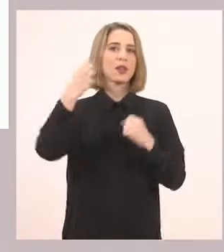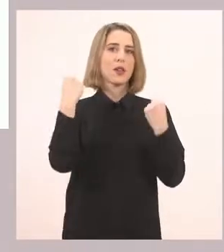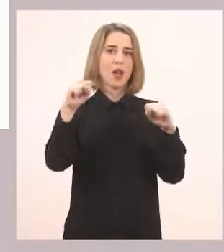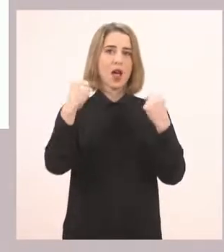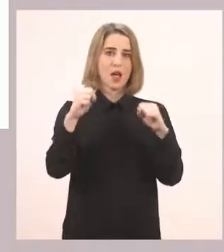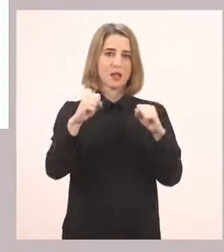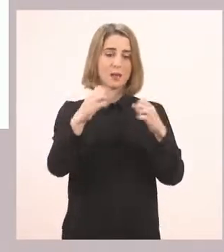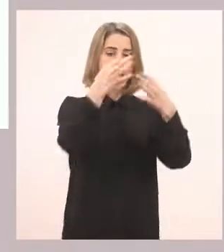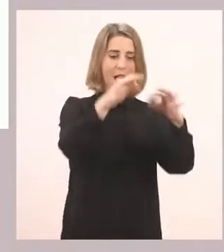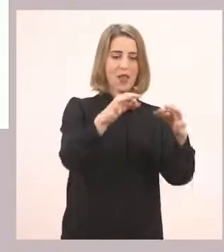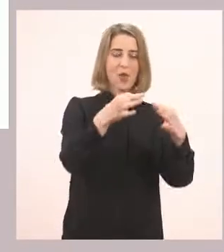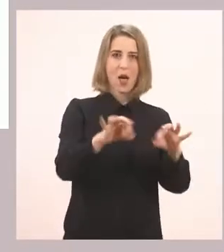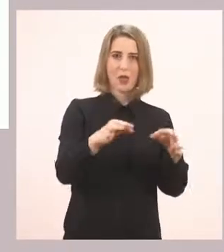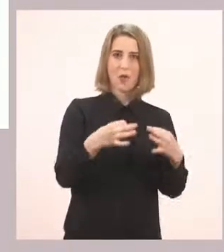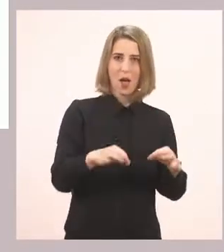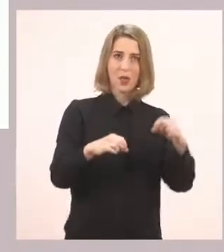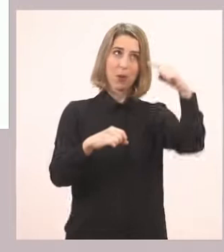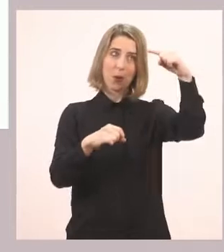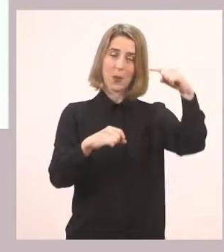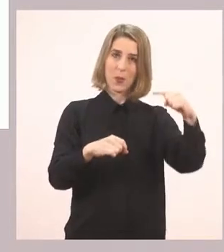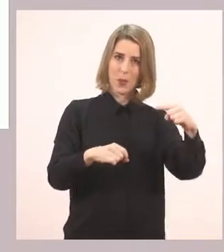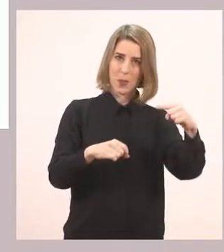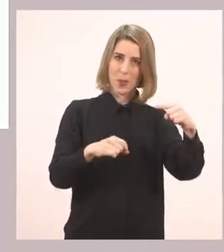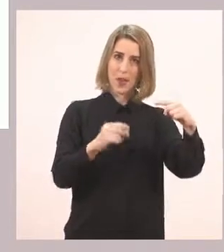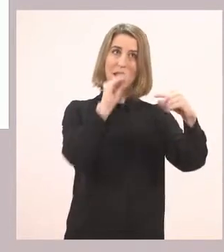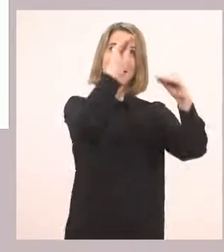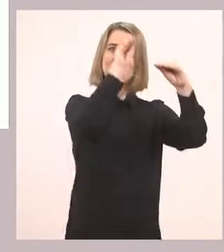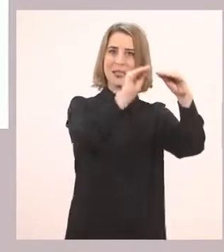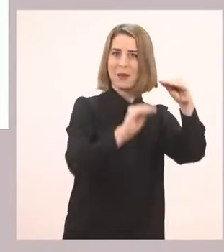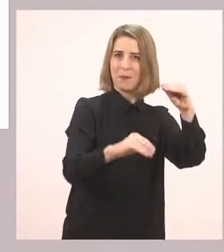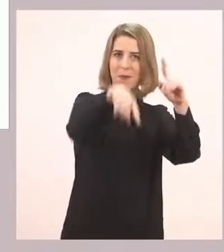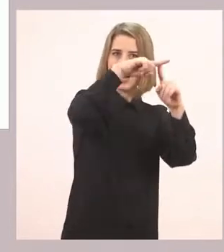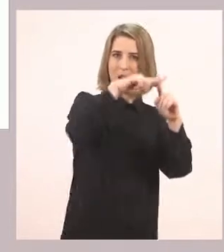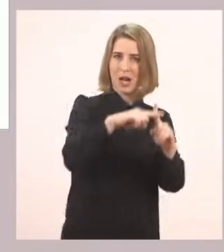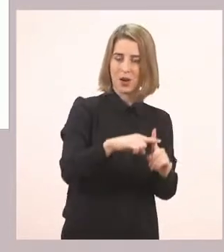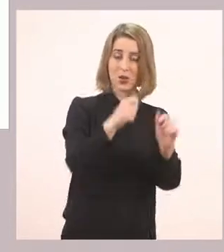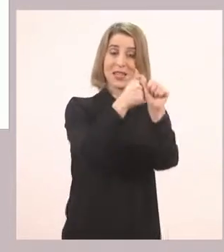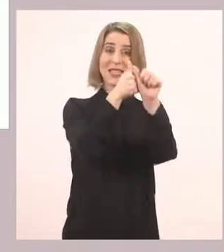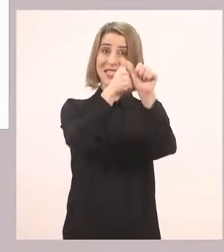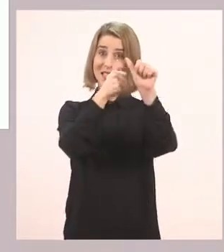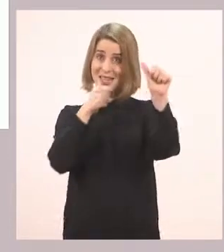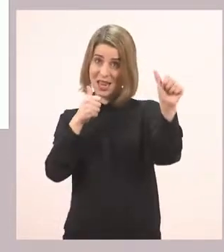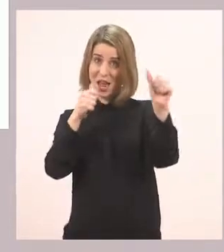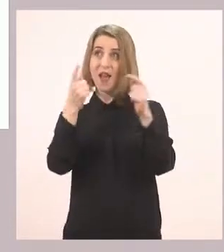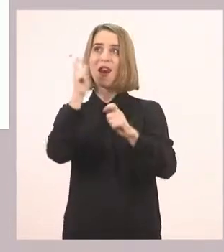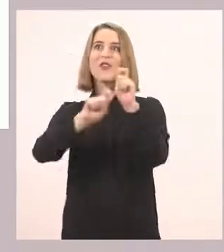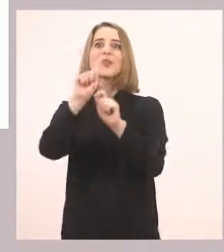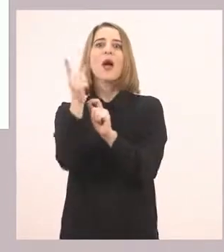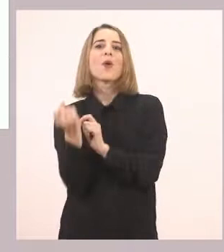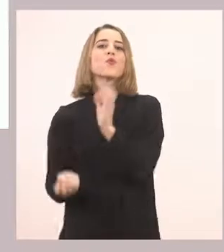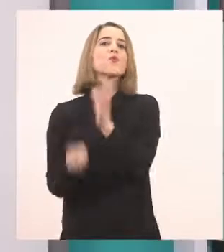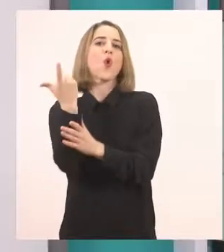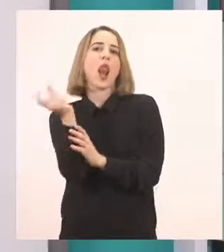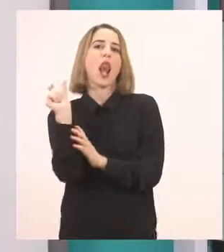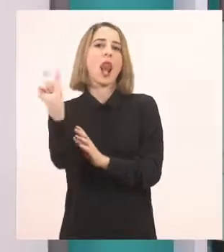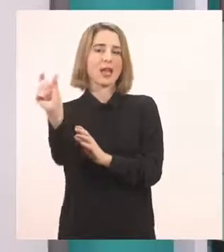Συμπλήρωσε τα γράμματα που λείπουν. Γράψε τα στη σωστή σειρά και βάλε τόνο στη λέξη. Θα μάθεις τι